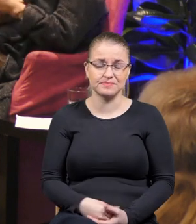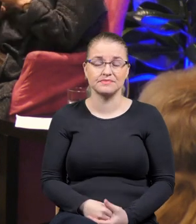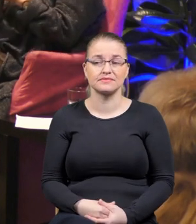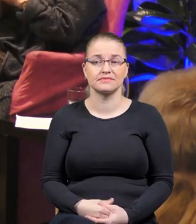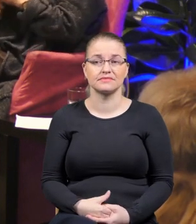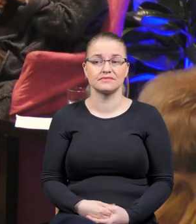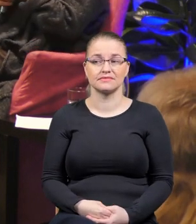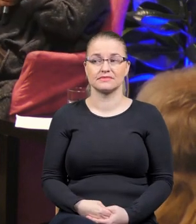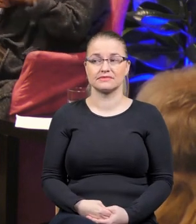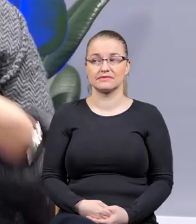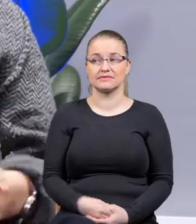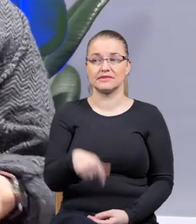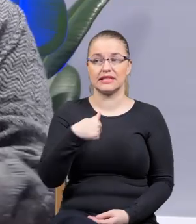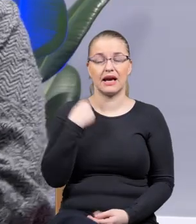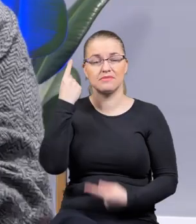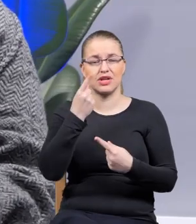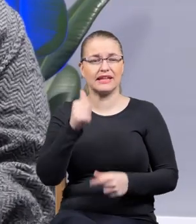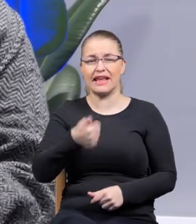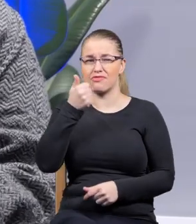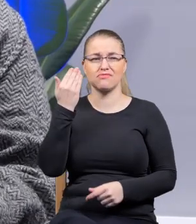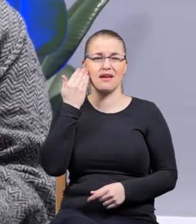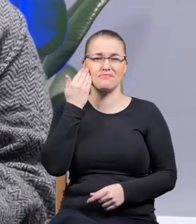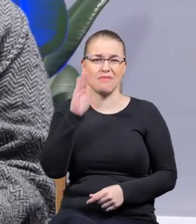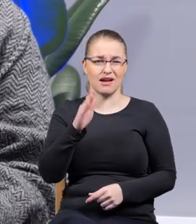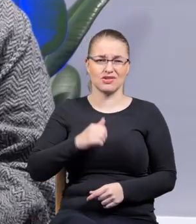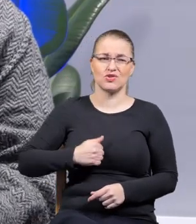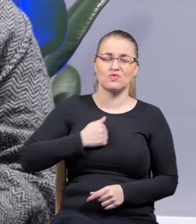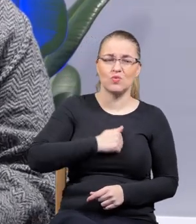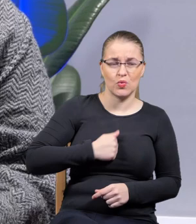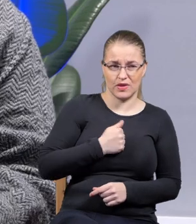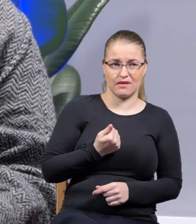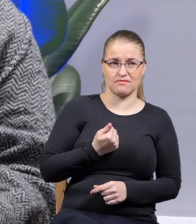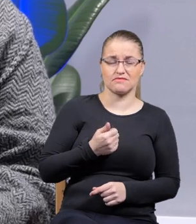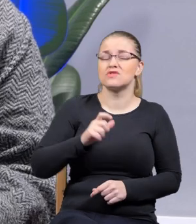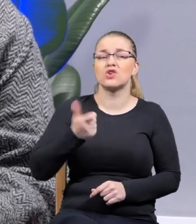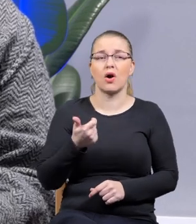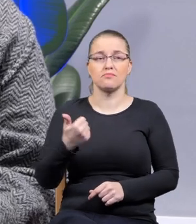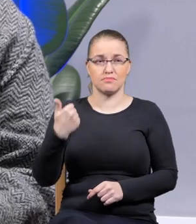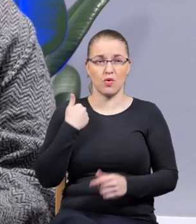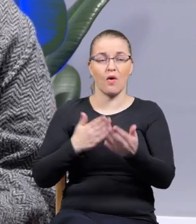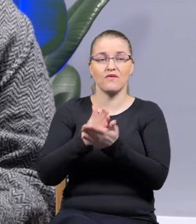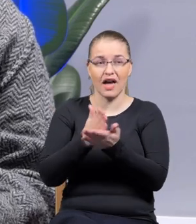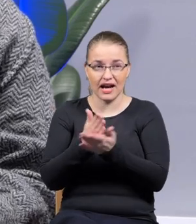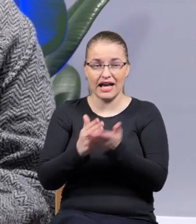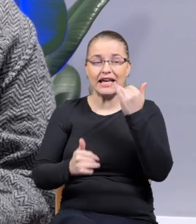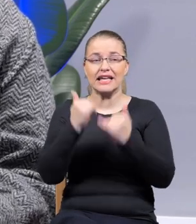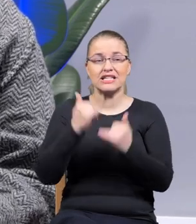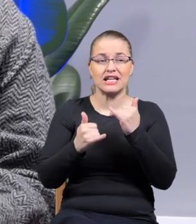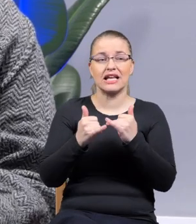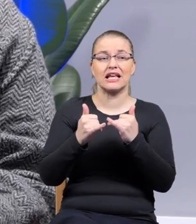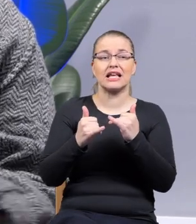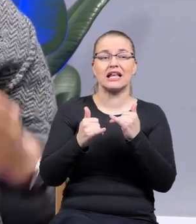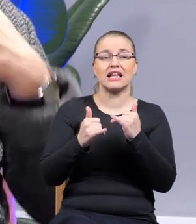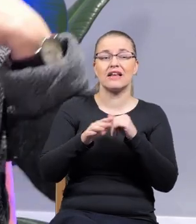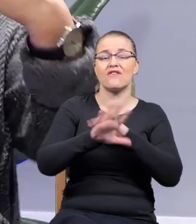Ja myślę, że najbardziej... Jedną z najbardziej rozczarowujących rzeczy jest to, że wierzyliśmy, że jeżeli wszyscy będą mieli dostęp do